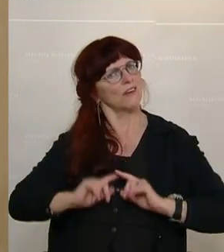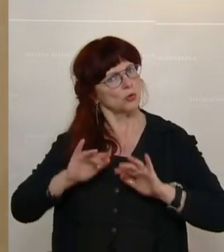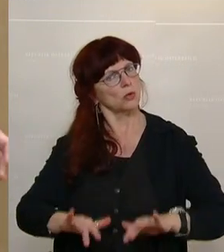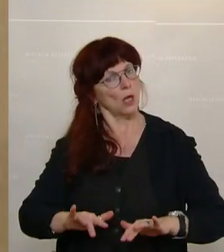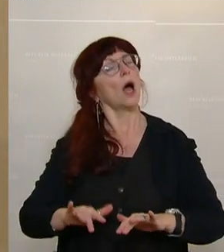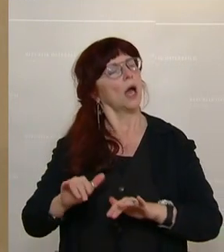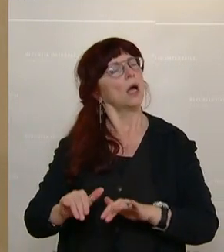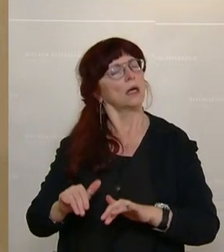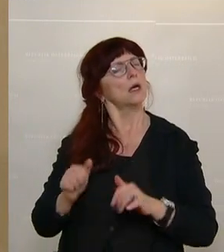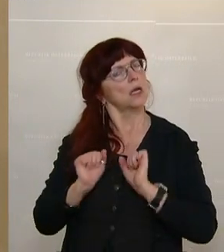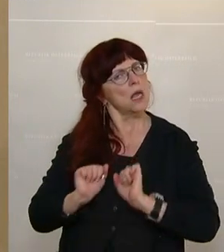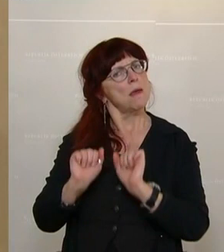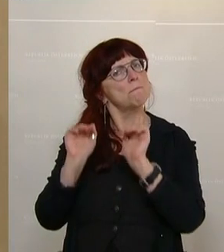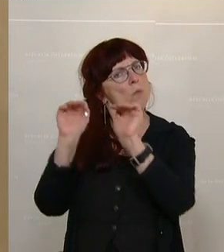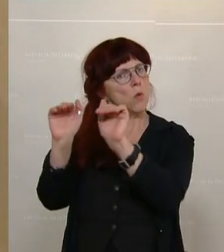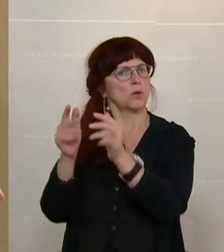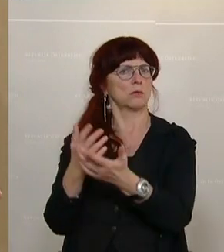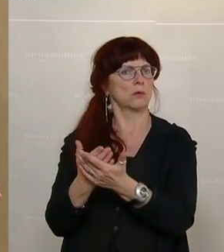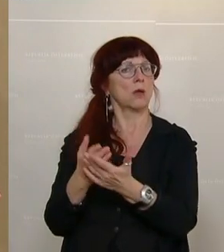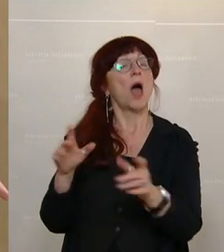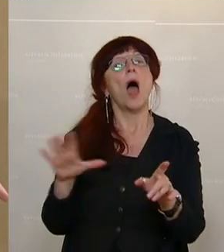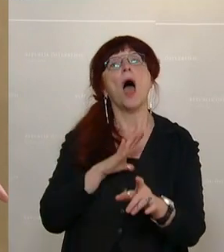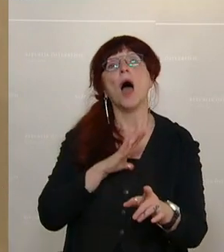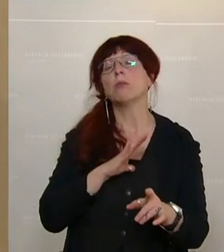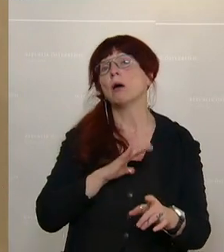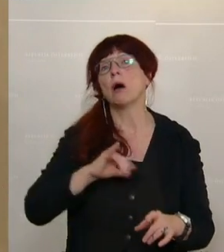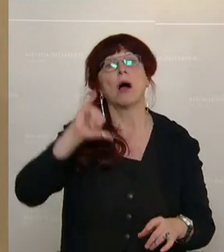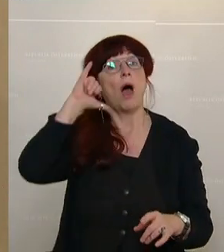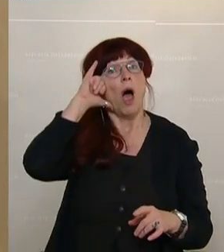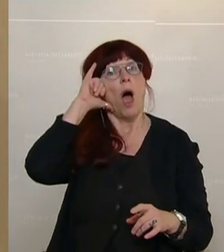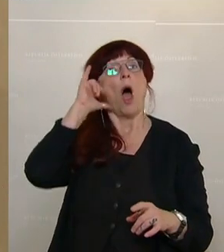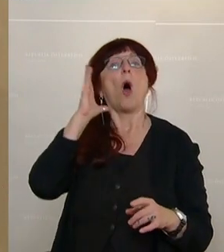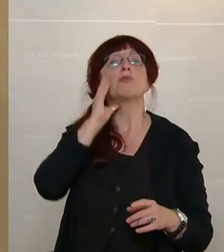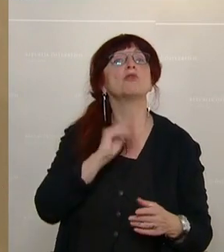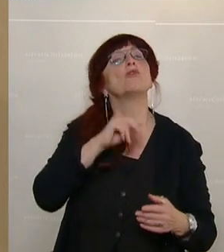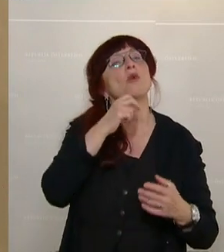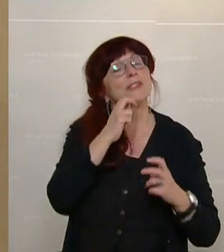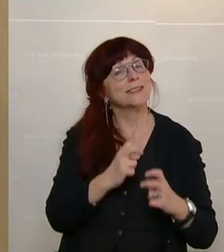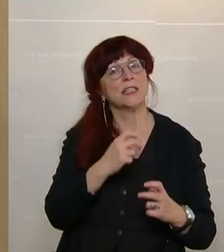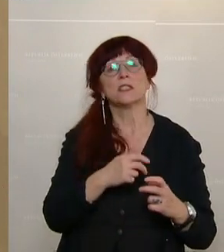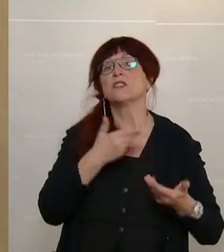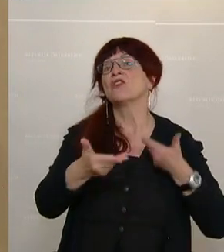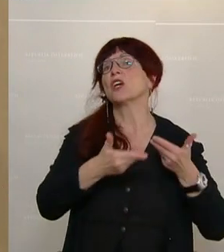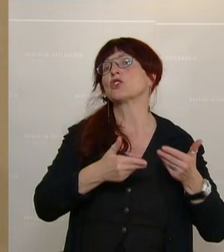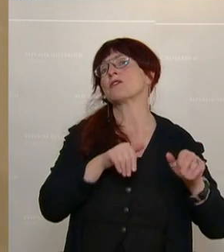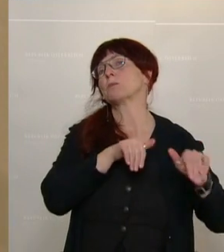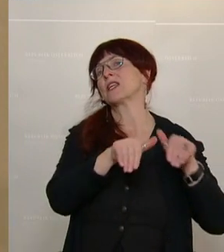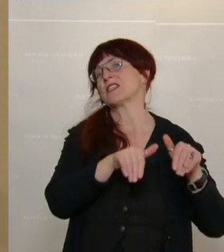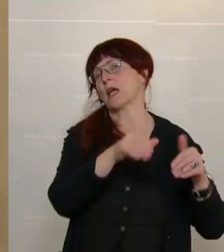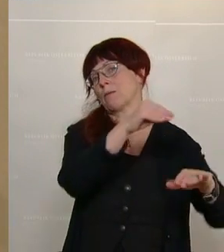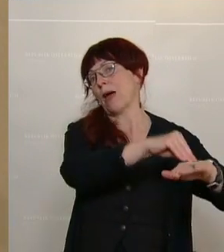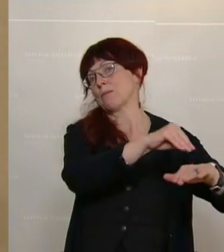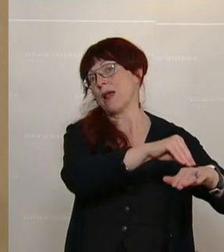genauso ist es von der Immunität geschützt, wenn ein Abgeordneter seinen Hauptwohnsitz im Wirtschaftsministerium anmeldet, um darauf aufmerksam zu machen, dass dieses System